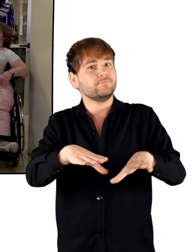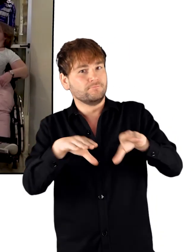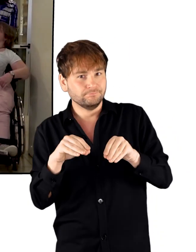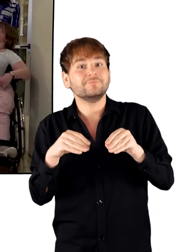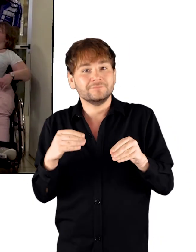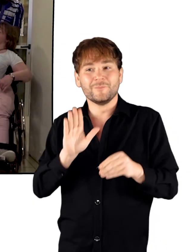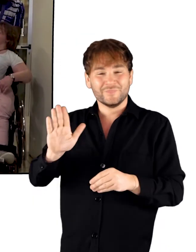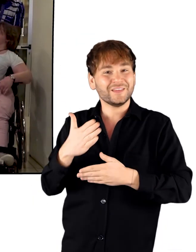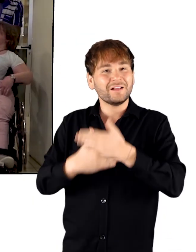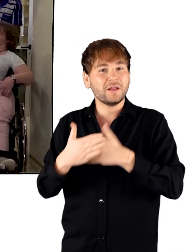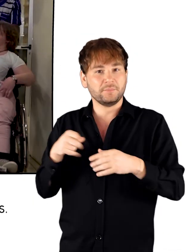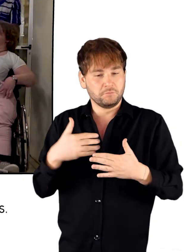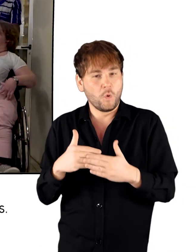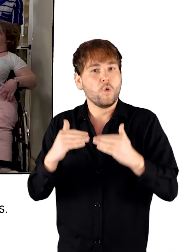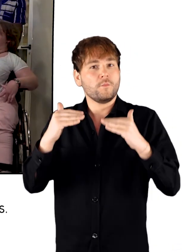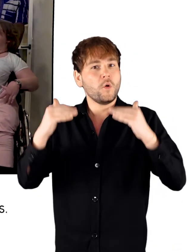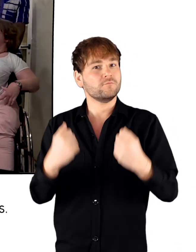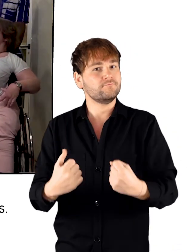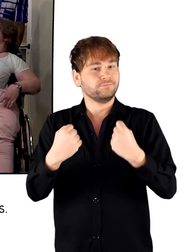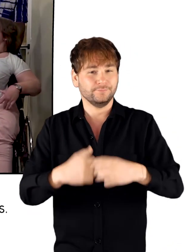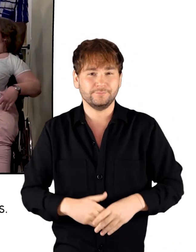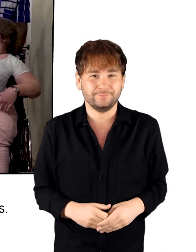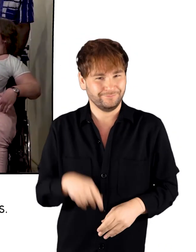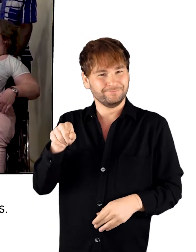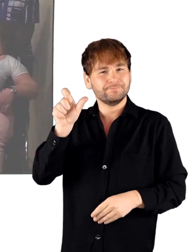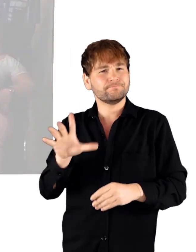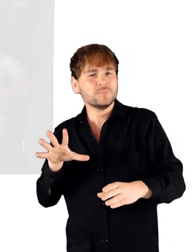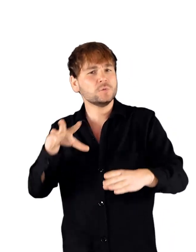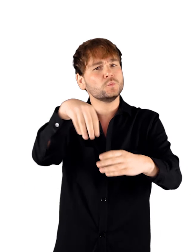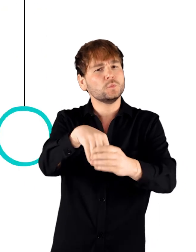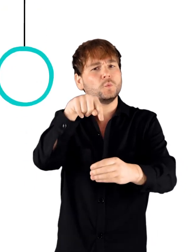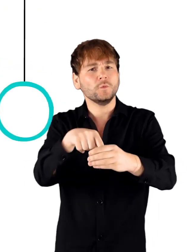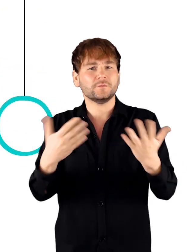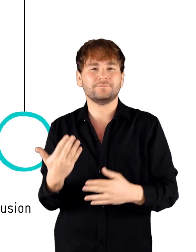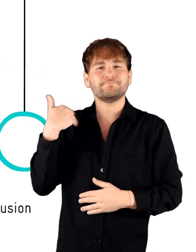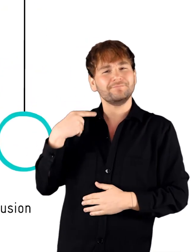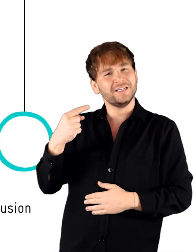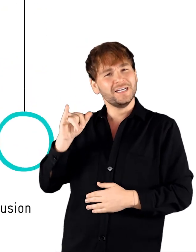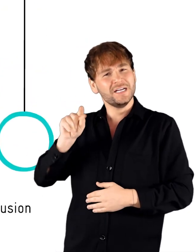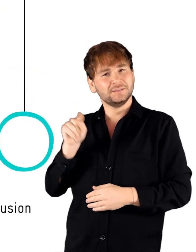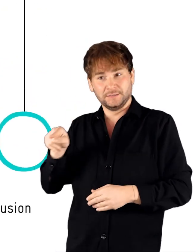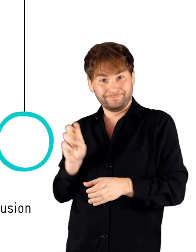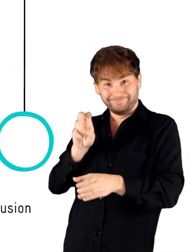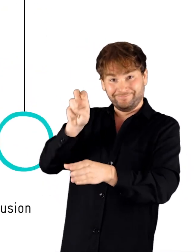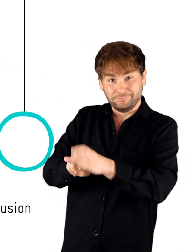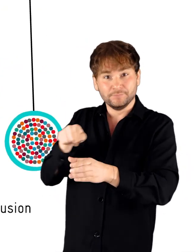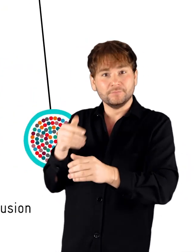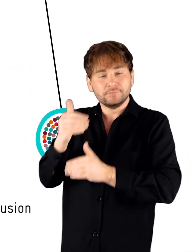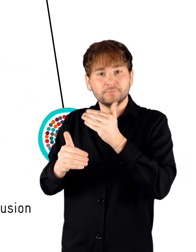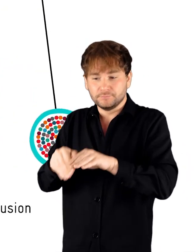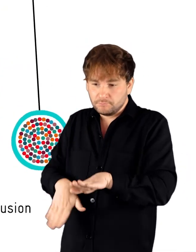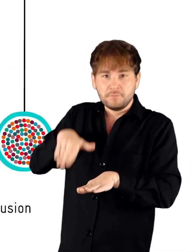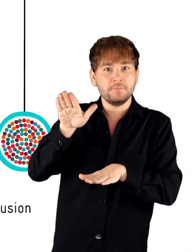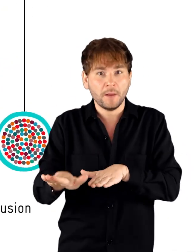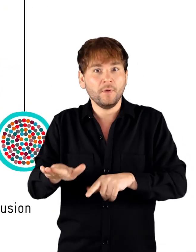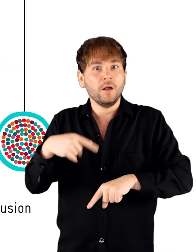mais son handicap fait partie de sa vie et constitue désormais l'une de ses forces. Elle a donné le premier élan en termes d'inclusion